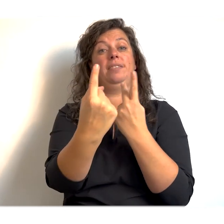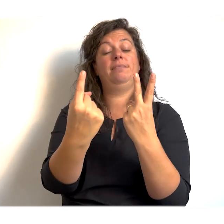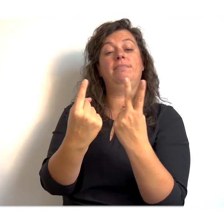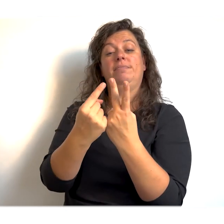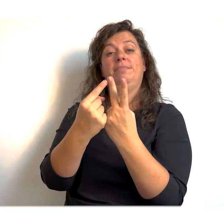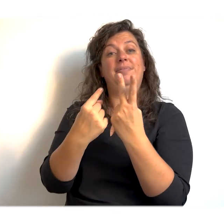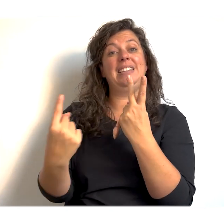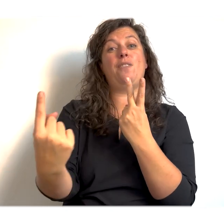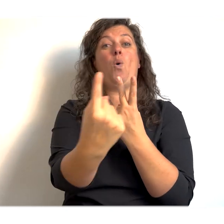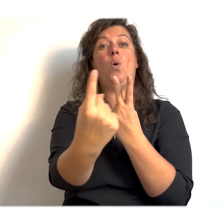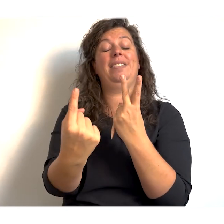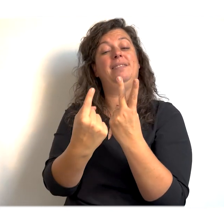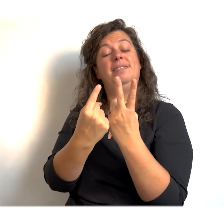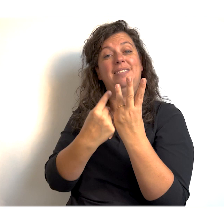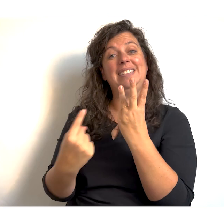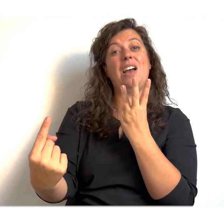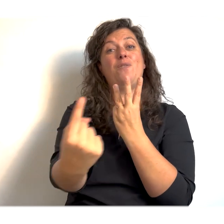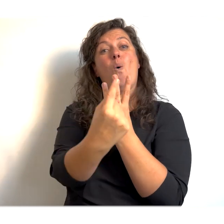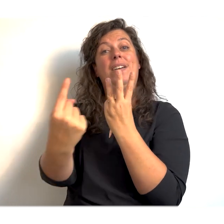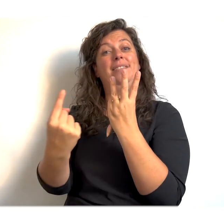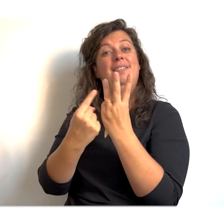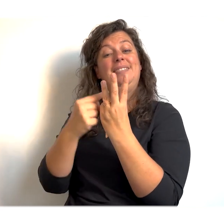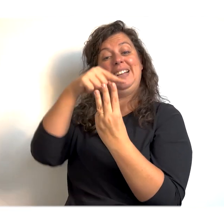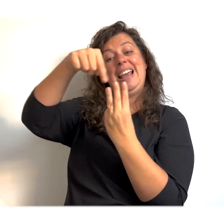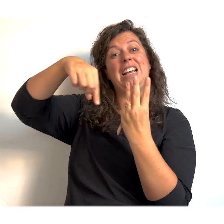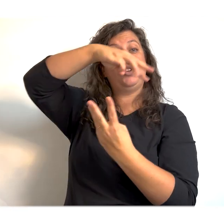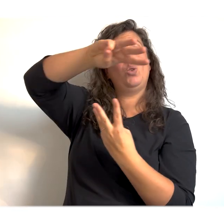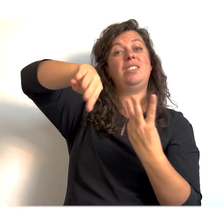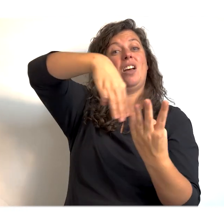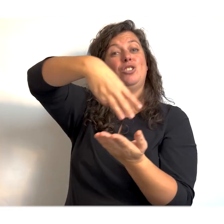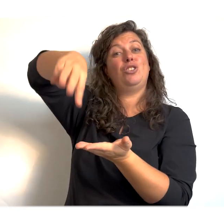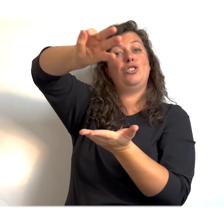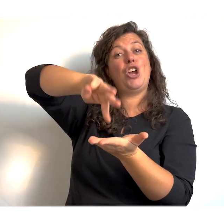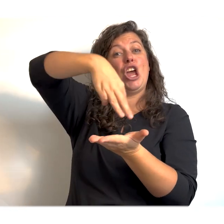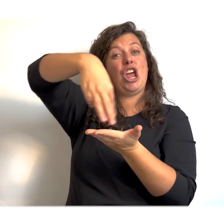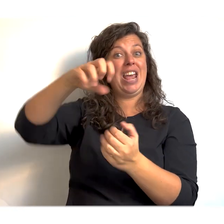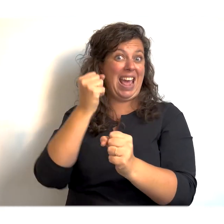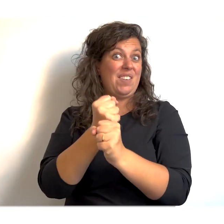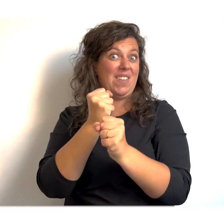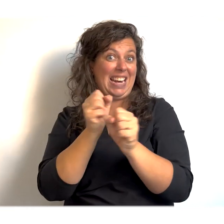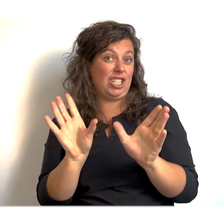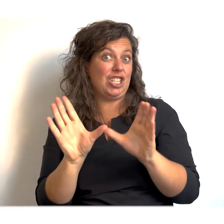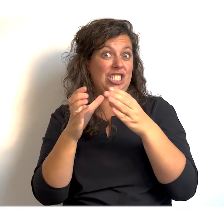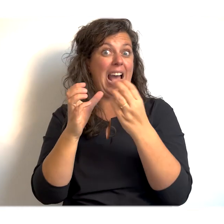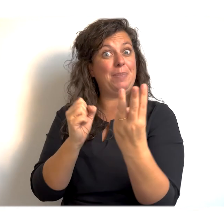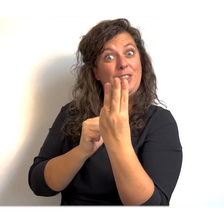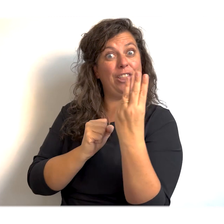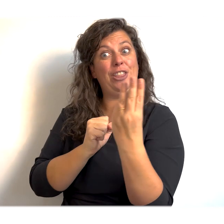dan kun je die iets beter zien. En zo dansen ze eigenlijk samen en werken ze ook samen. Wow. Ik vind het wel nog steeds een beetje